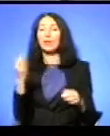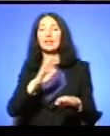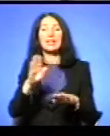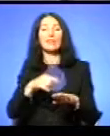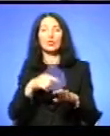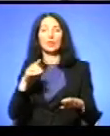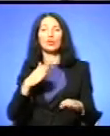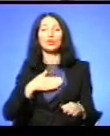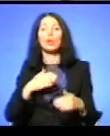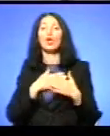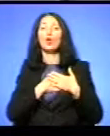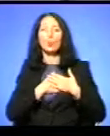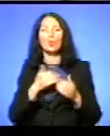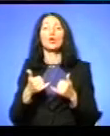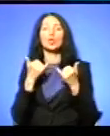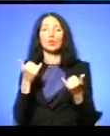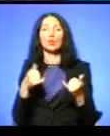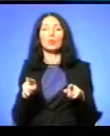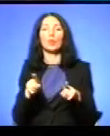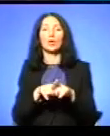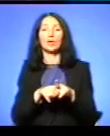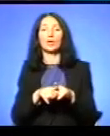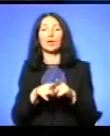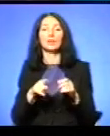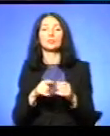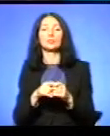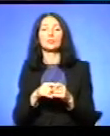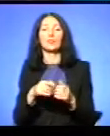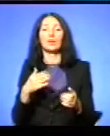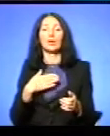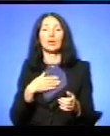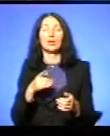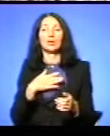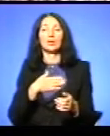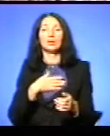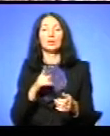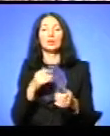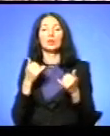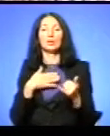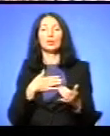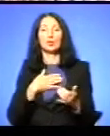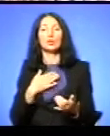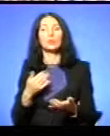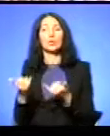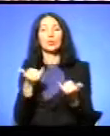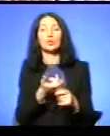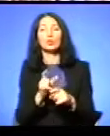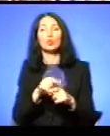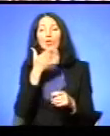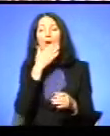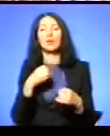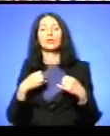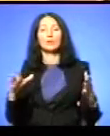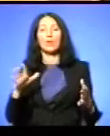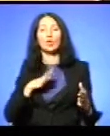що ми любимо, шануємо і такий культ державного правору? щось робиться Наприклад, мене сьогодні запросили дуже гарне свято Вас тут було перед